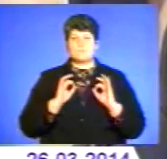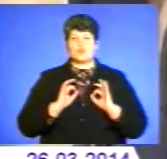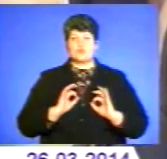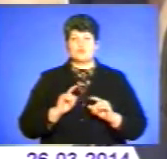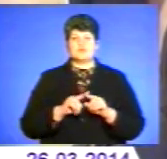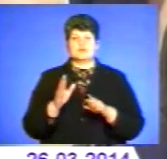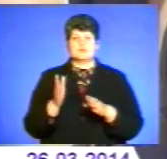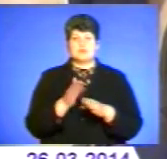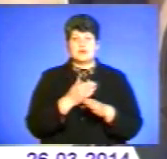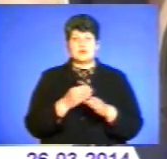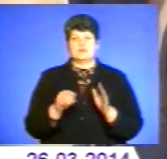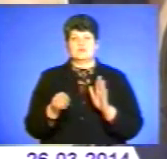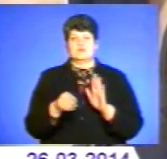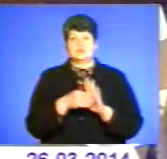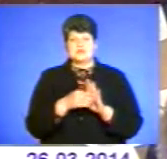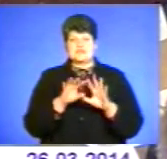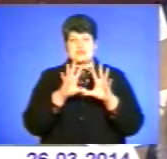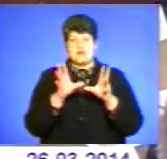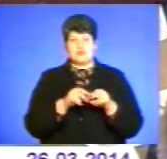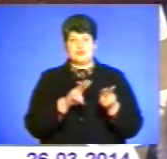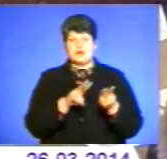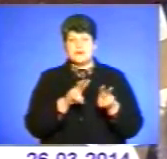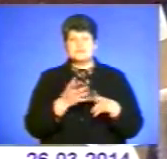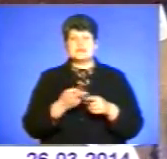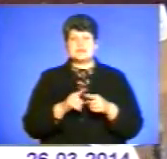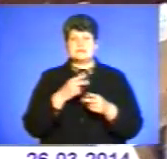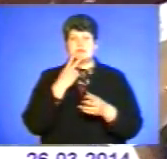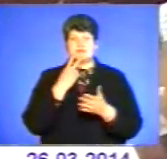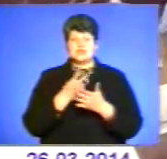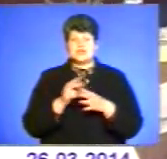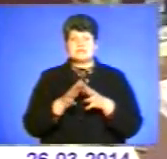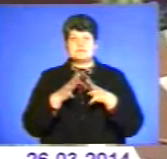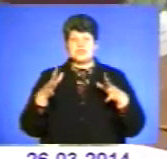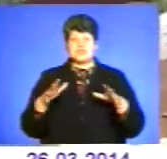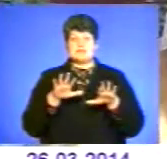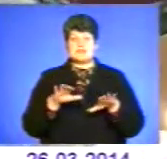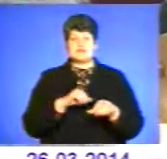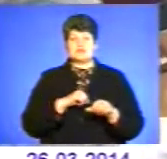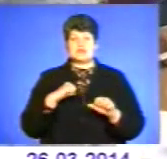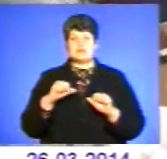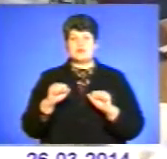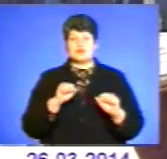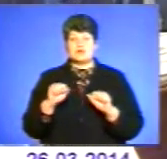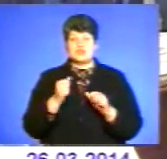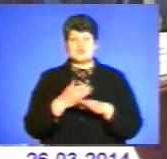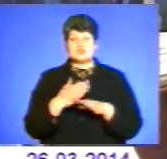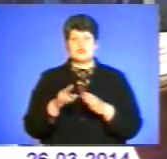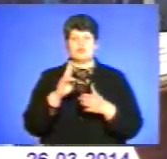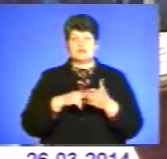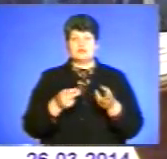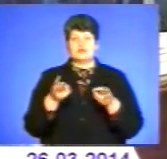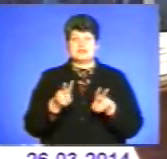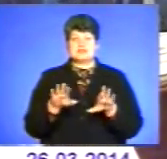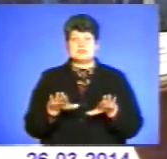корупційної функції загального нагляду. Реформа передбачає значне збільшення місцевого самоврядування. Частину податків залишатимуть у місцевих